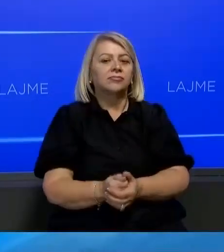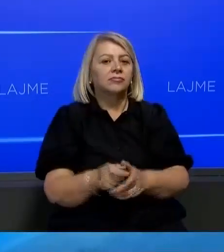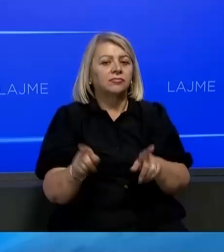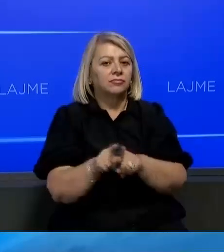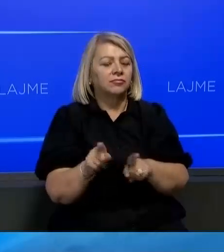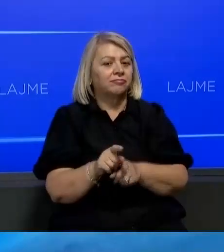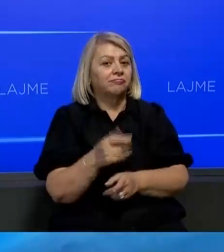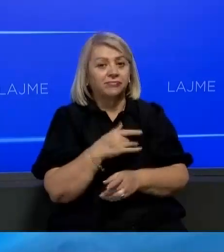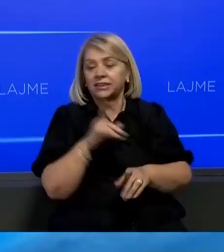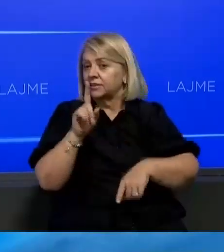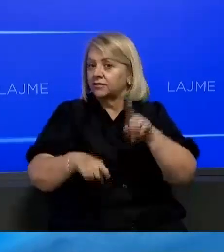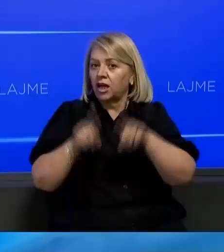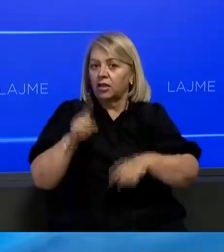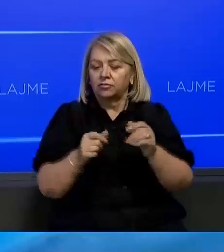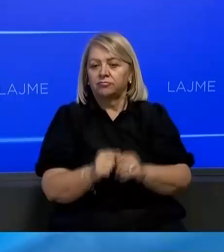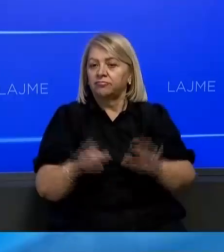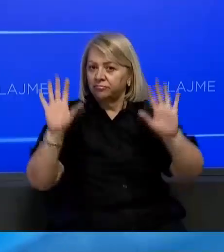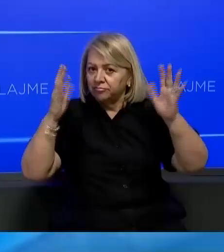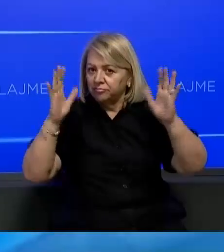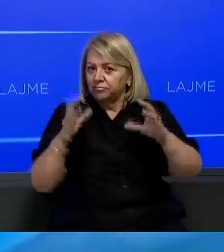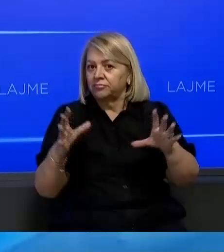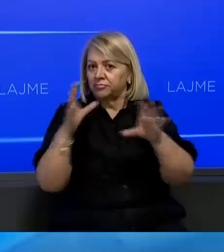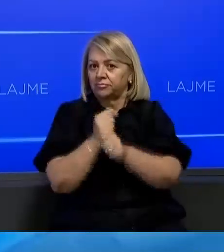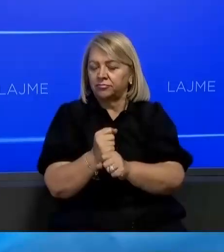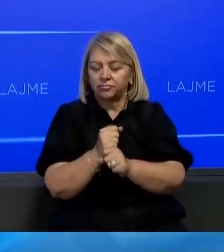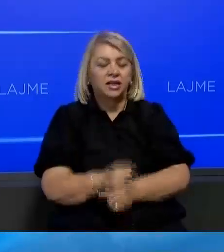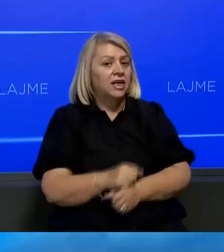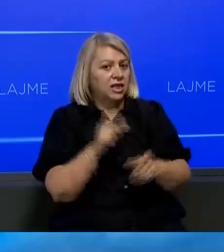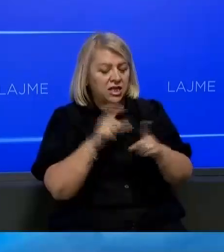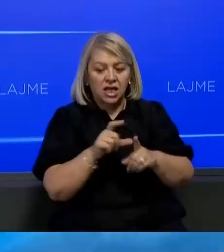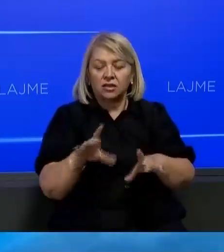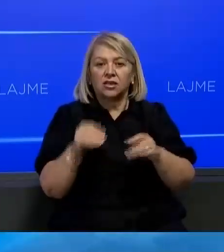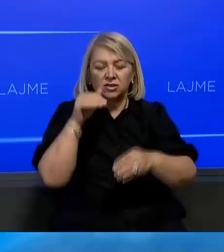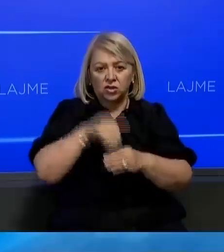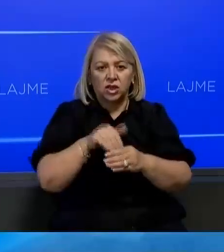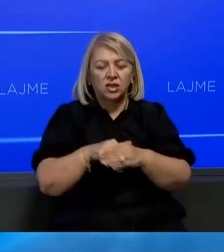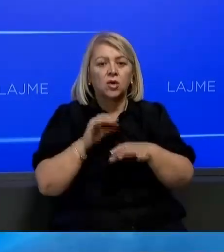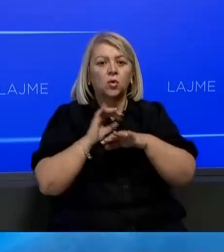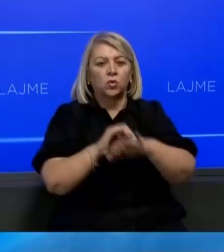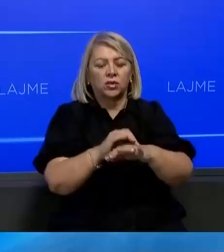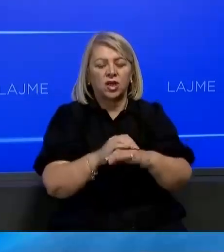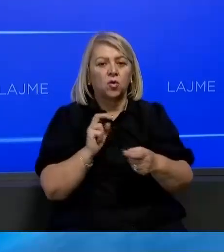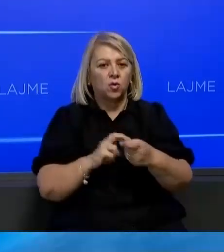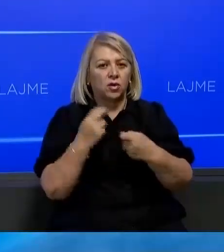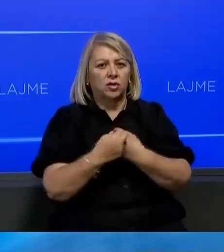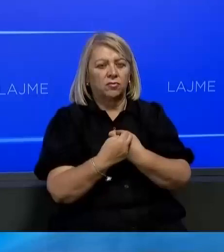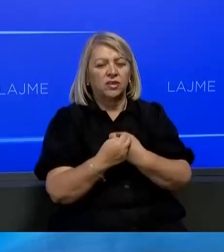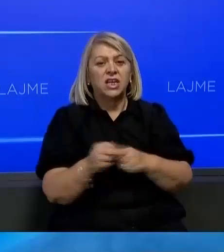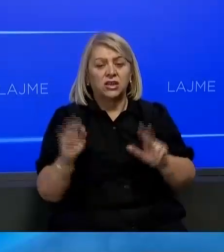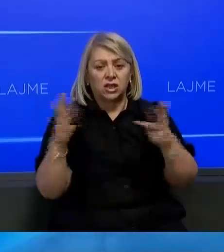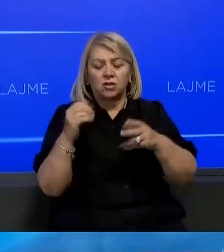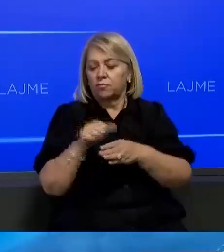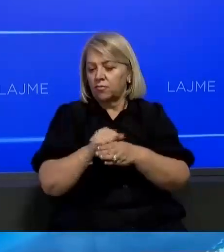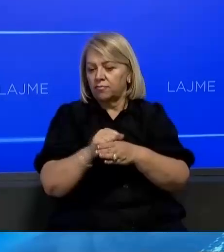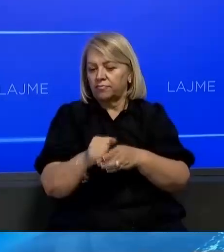zemë rëndë njëherë, dërsa duartë rëkitje të ndaruan. Draghi i pasgjeluri, cili ka utheqen një koalicion të gjertë të të mbëdjet muaj, më